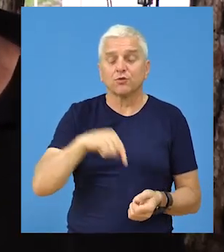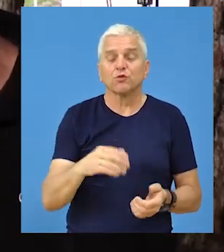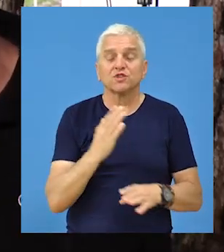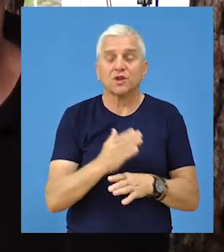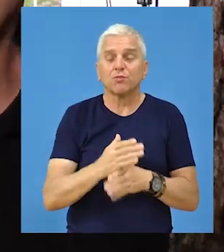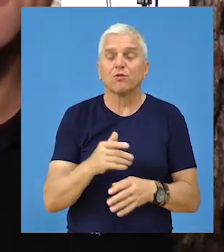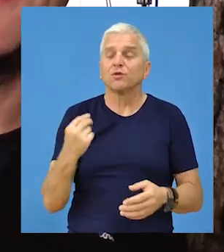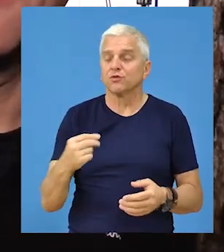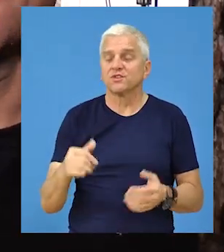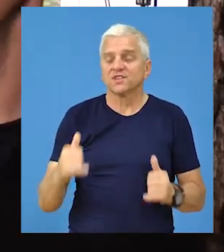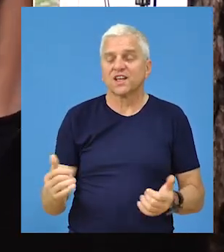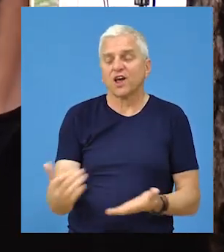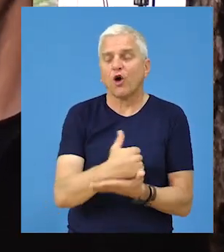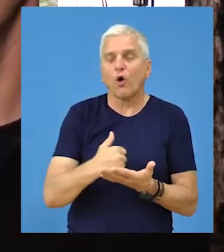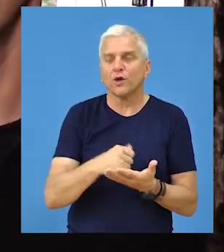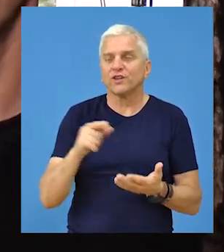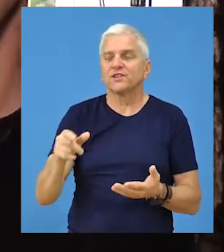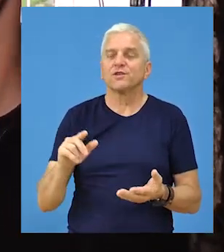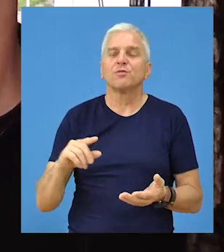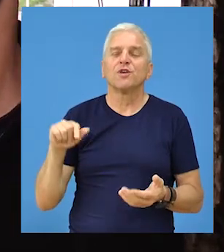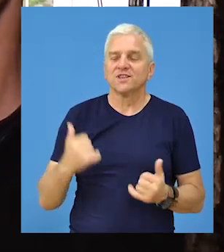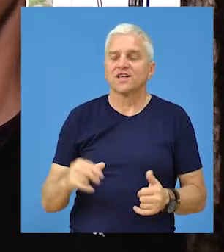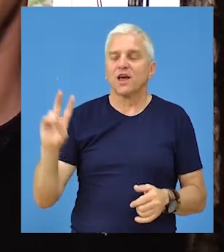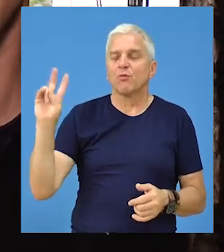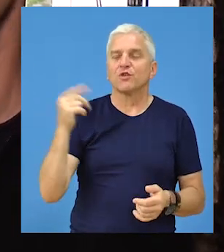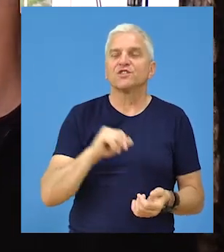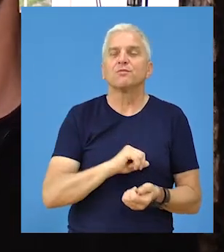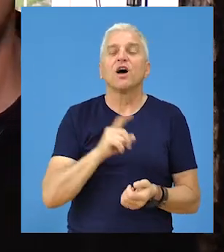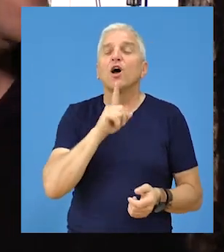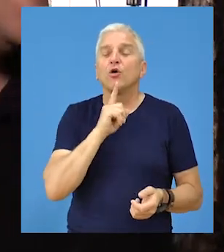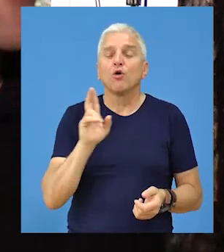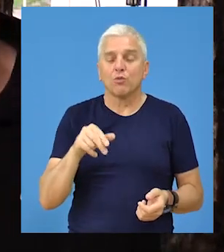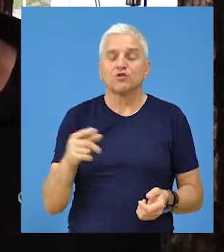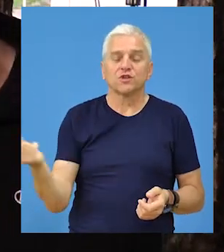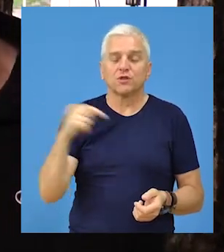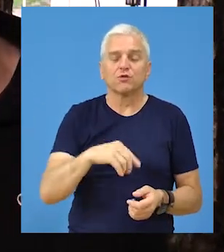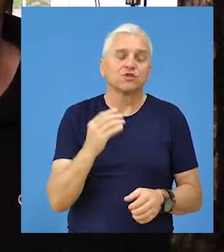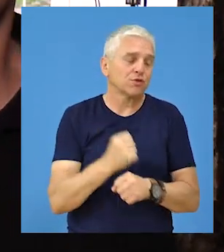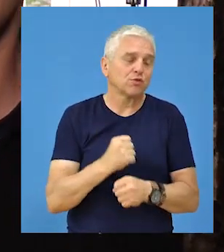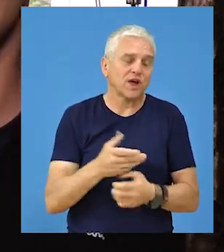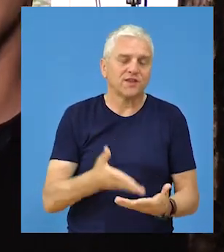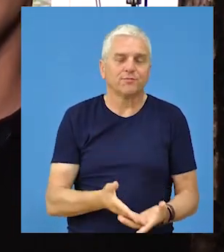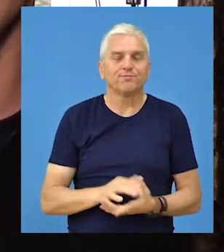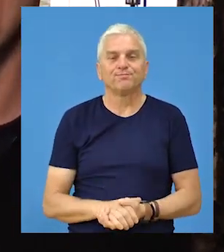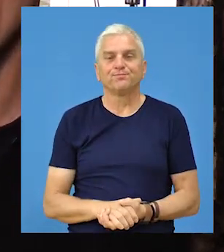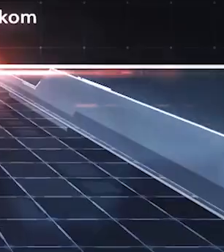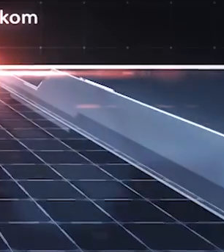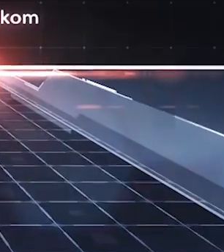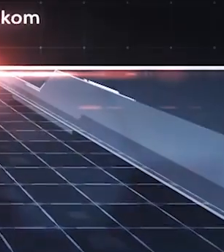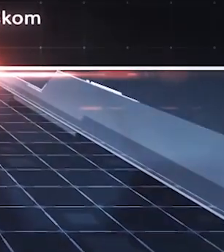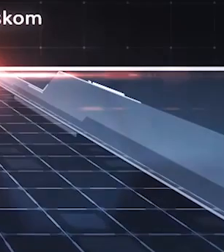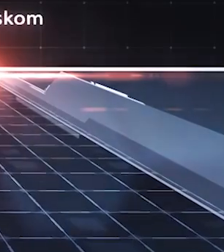nekog pozovemo i da dođe da pomogne, onda je svakako koristimo i svakako bi pozvao kako god neko može da to i učini.